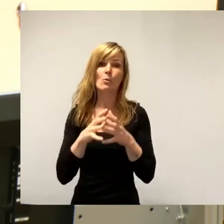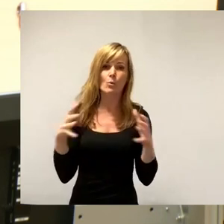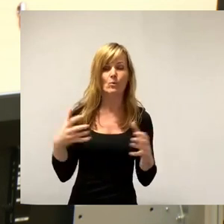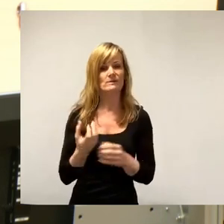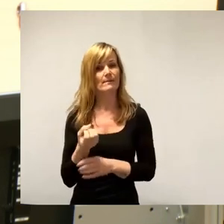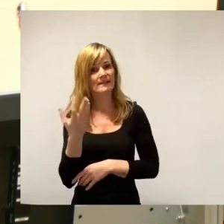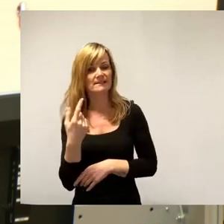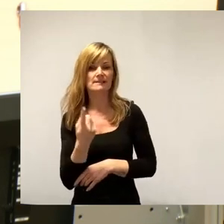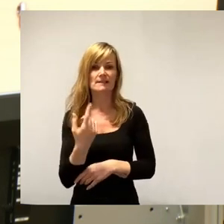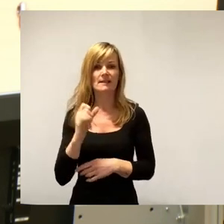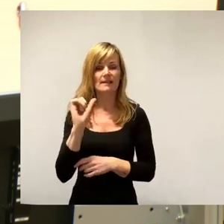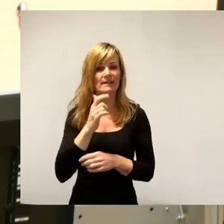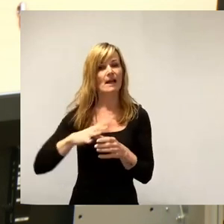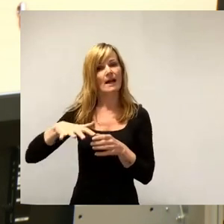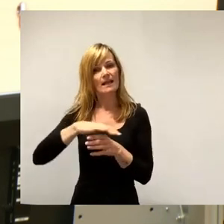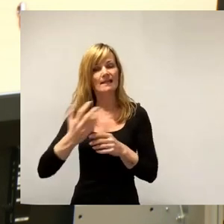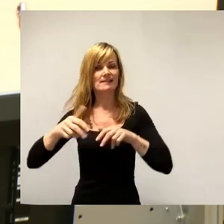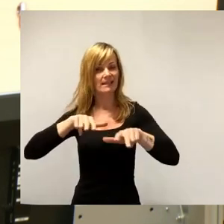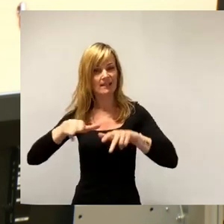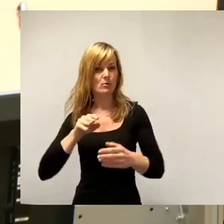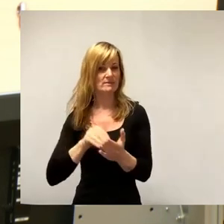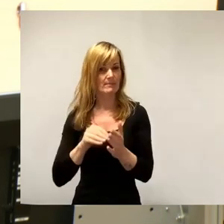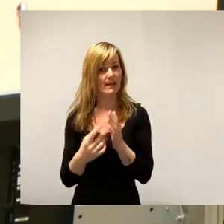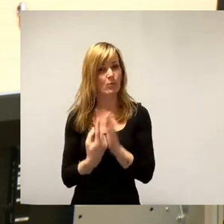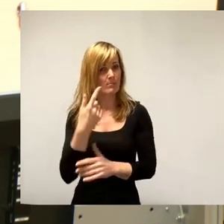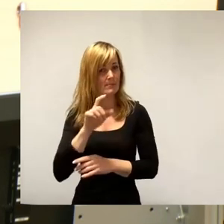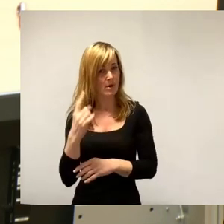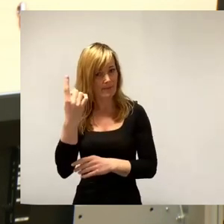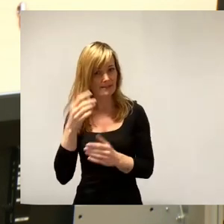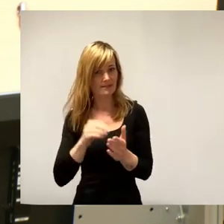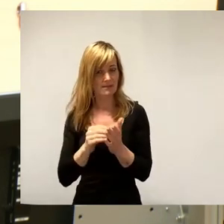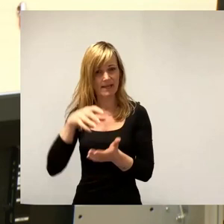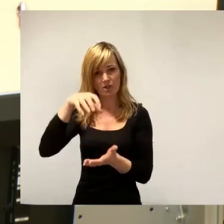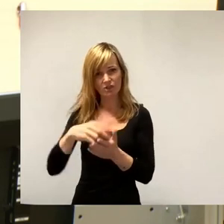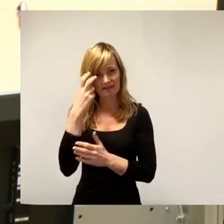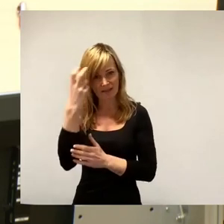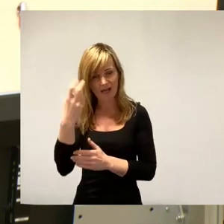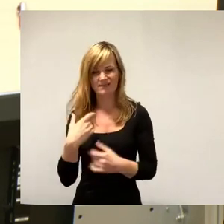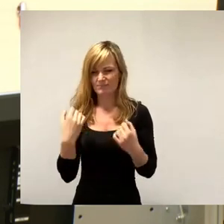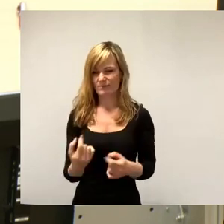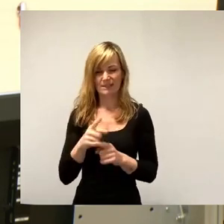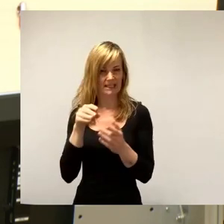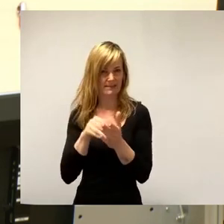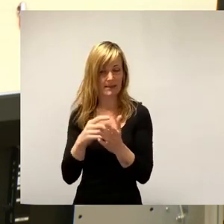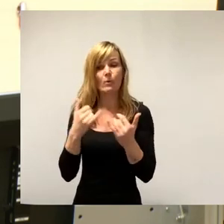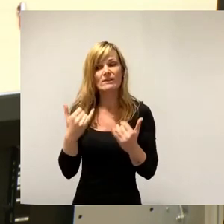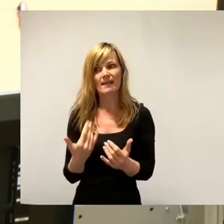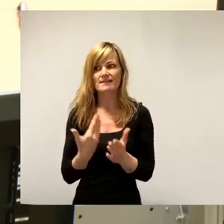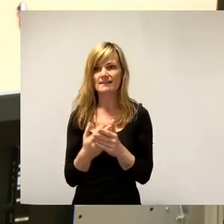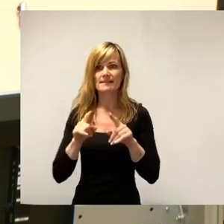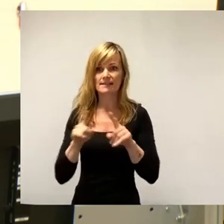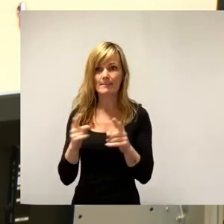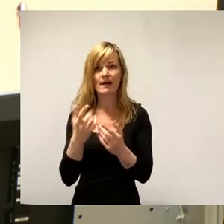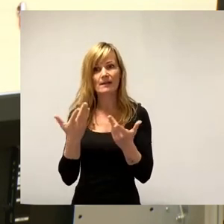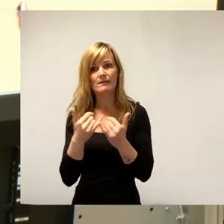Landesregierung war dabei und der Oberbürgermeister war dabei. Der Stadtrat war im Wesentlichen nicht dabei. Jetzt muss man das Thema irgendwie besetzen. Da stellt man irgendwie